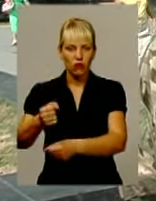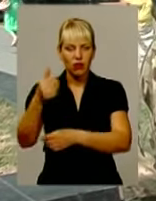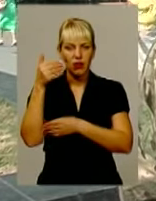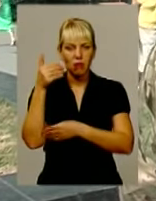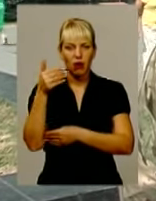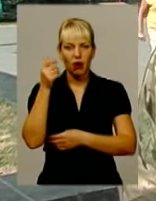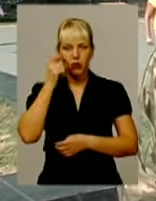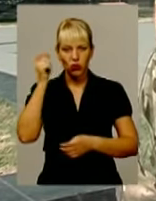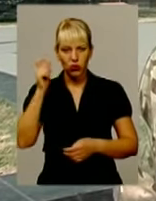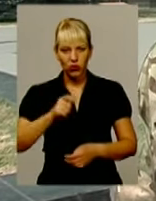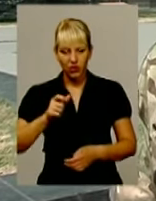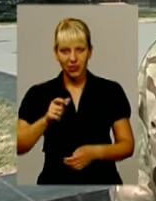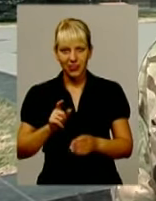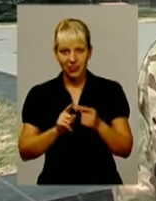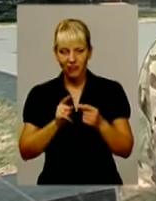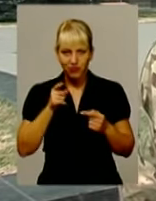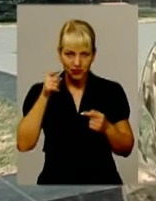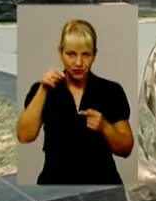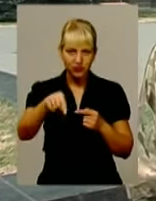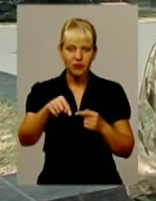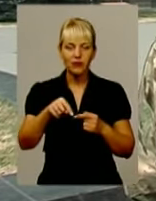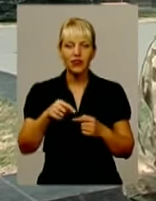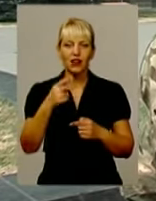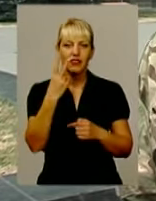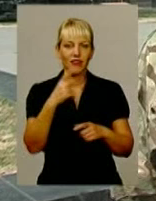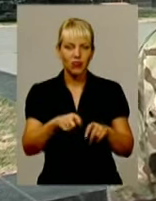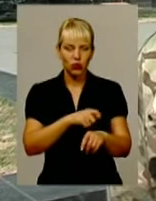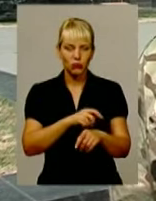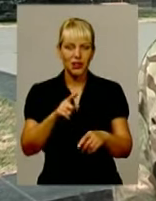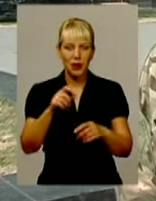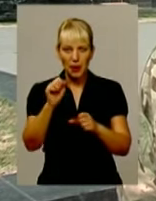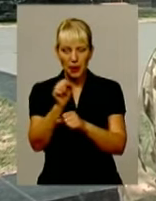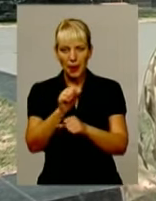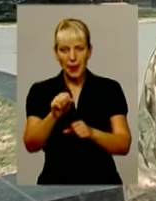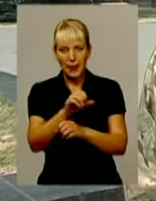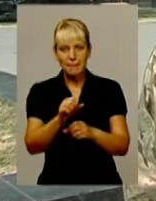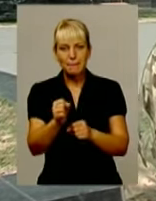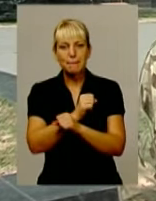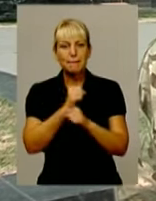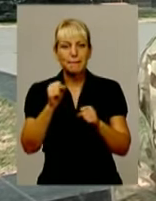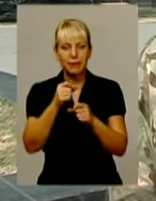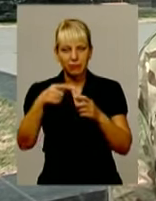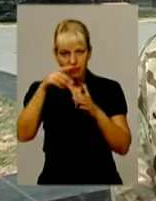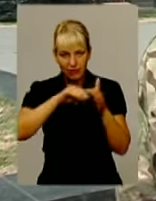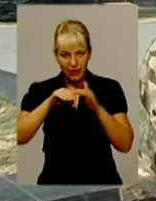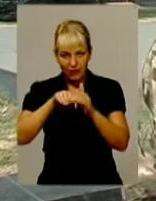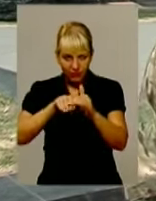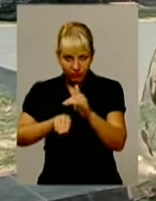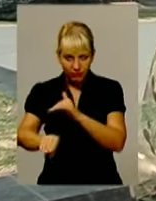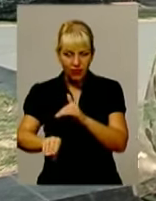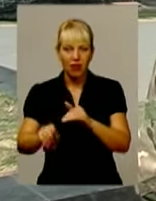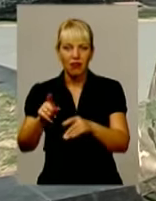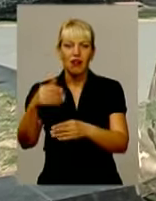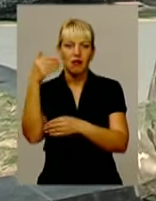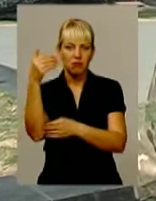зайшовши вглубь десь кілометрів на два, і замінував цей прапор. Відповідно, він до сих пір стоїть, його зняти не може противник,